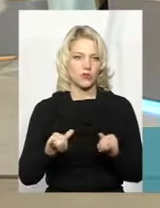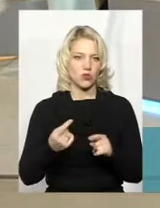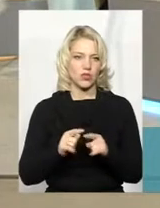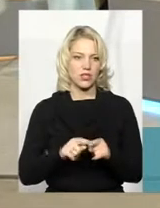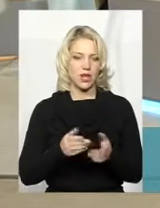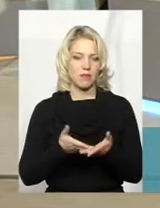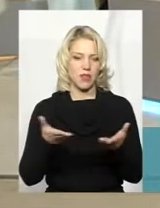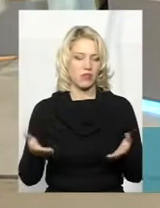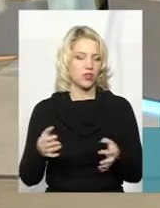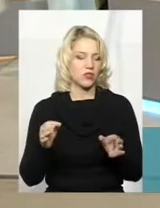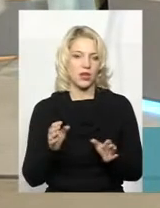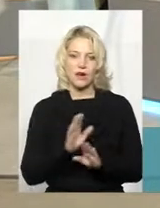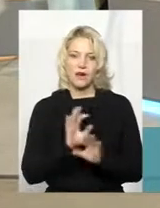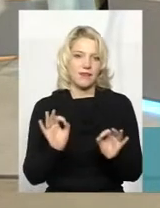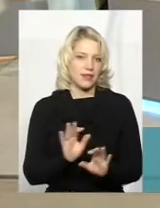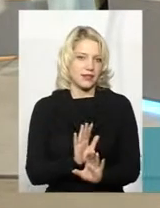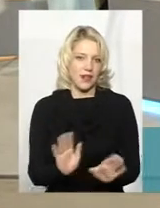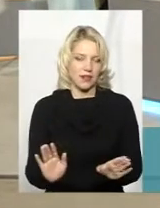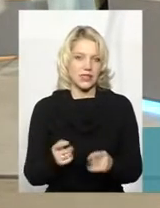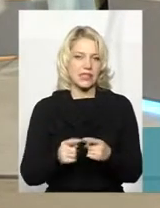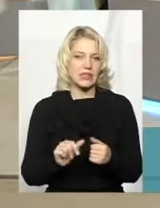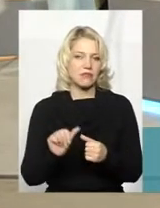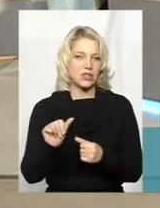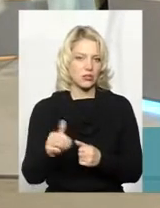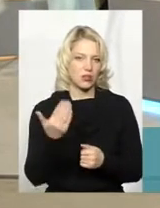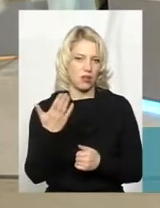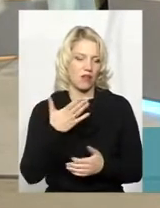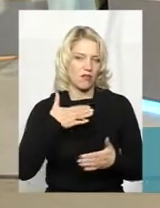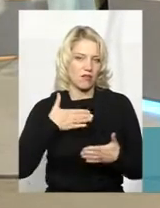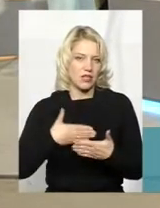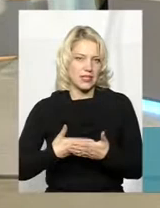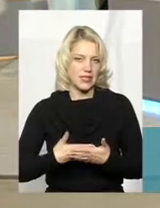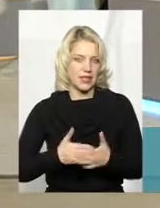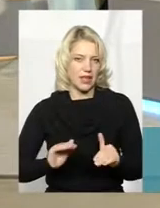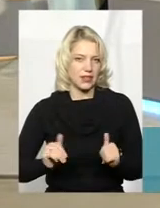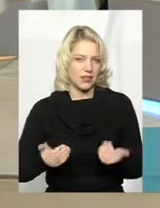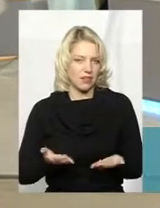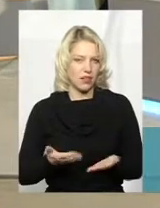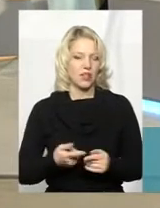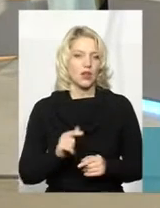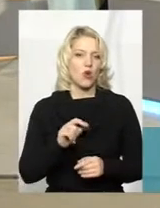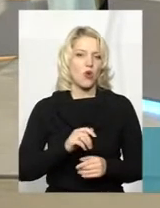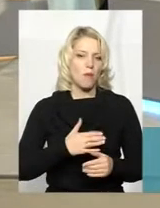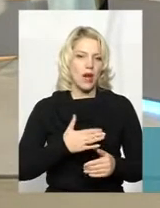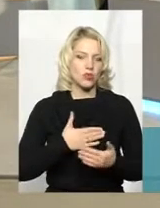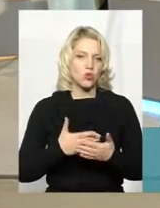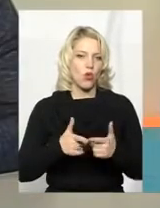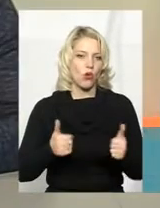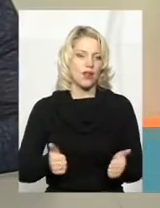Абсолютно ніяк. Це виключно така добра ініціатива громадської організації.